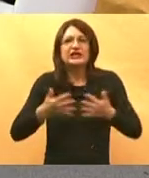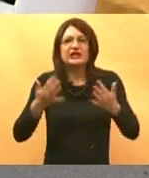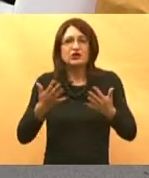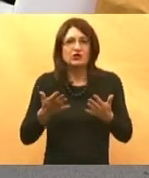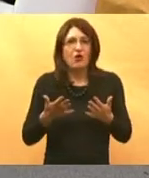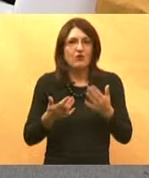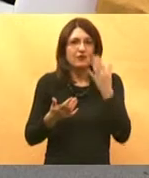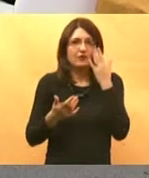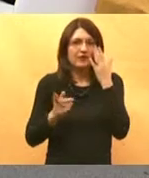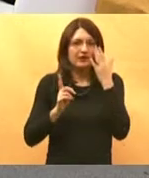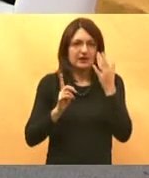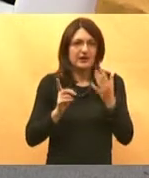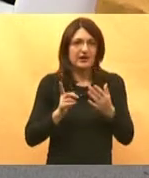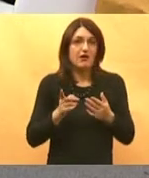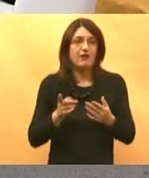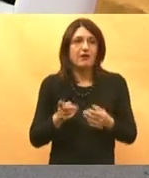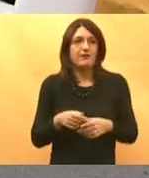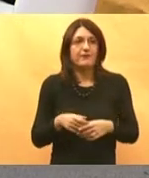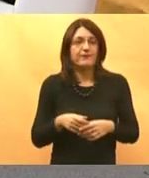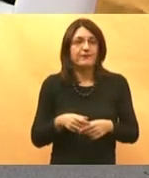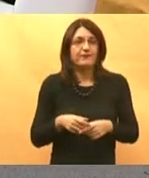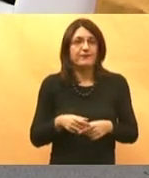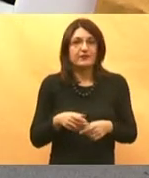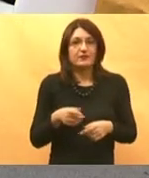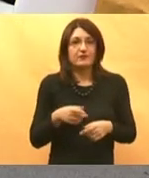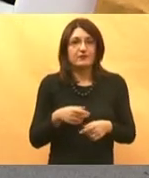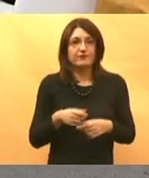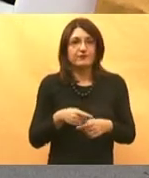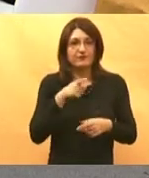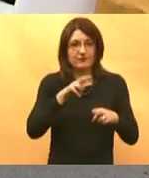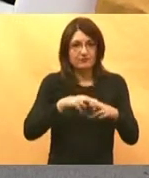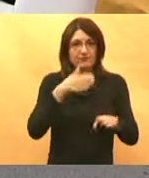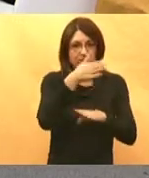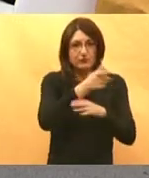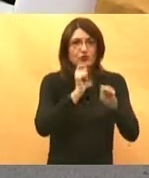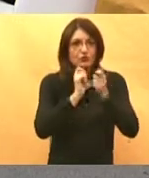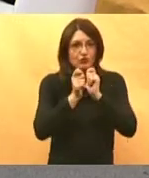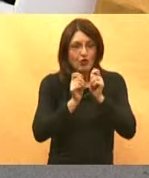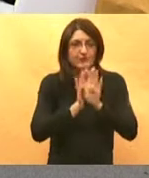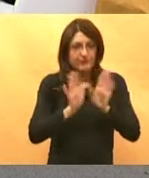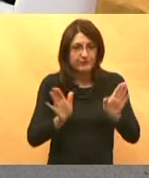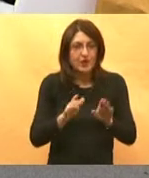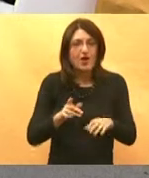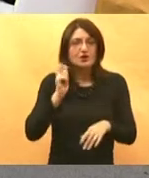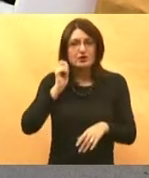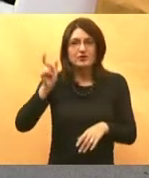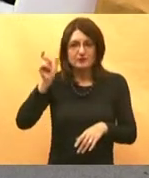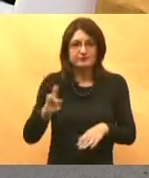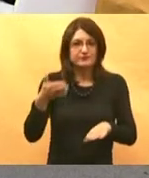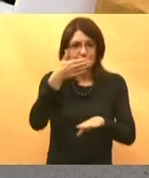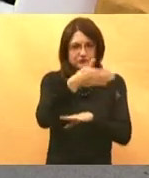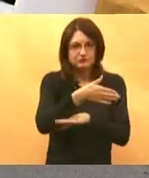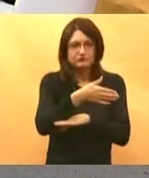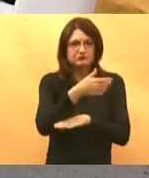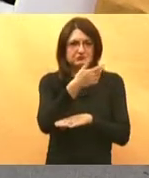ili ćete doć meni ili ćete nažalost morati hitno uzvati dakle vi ćete oteći i dogovorit se i sad pacijentica dolazi na šalter u